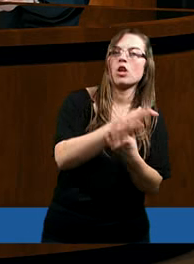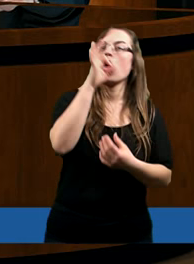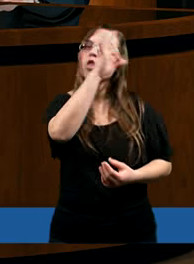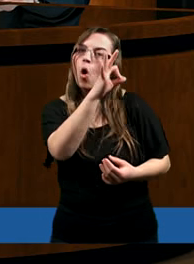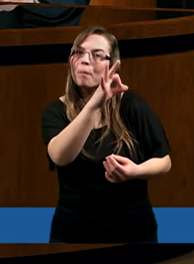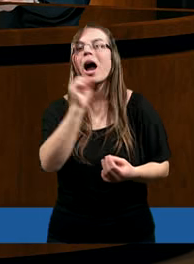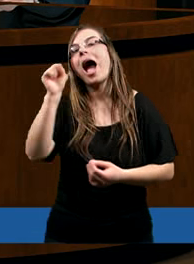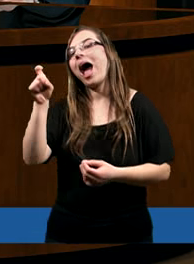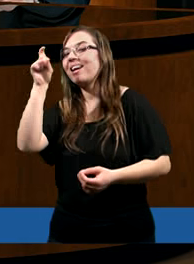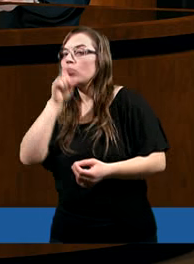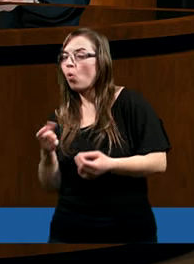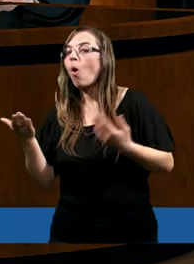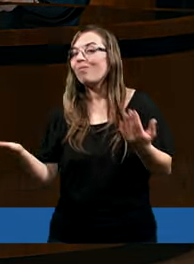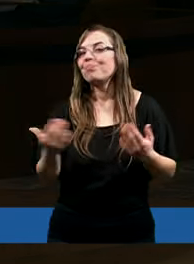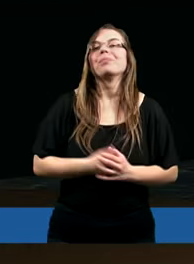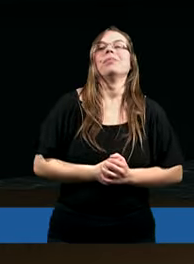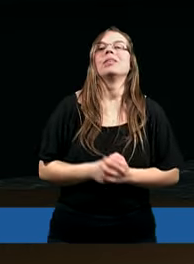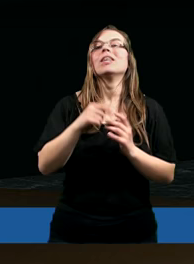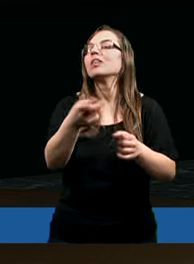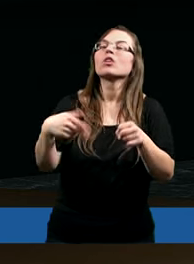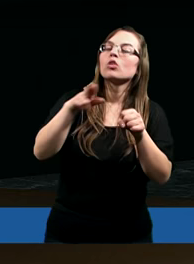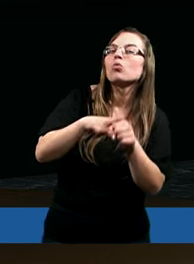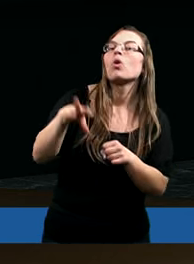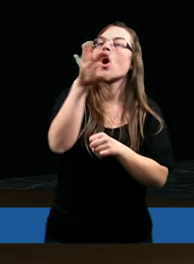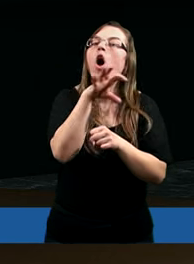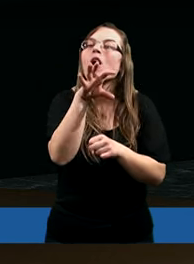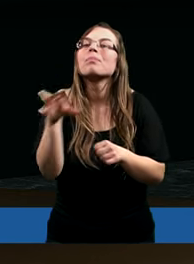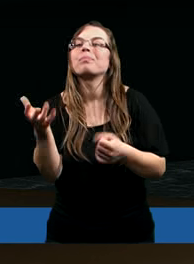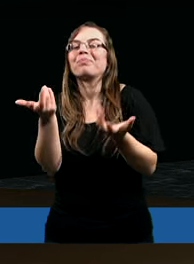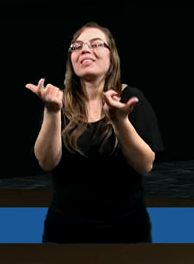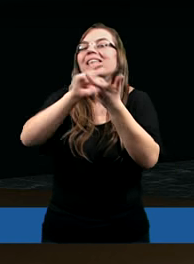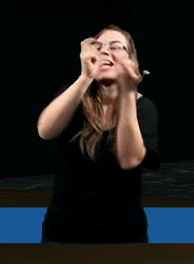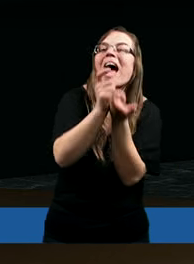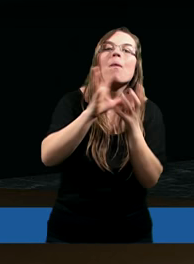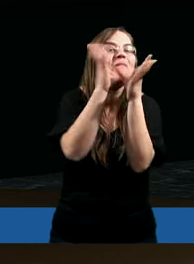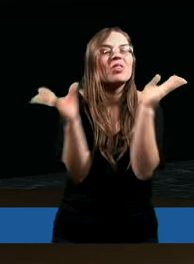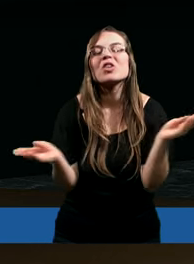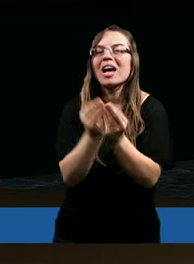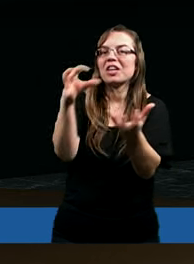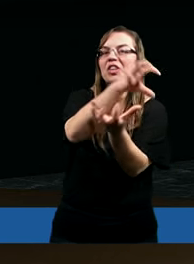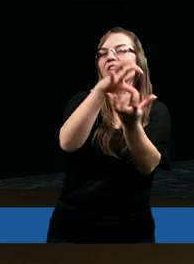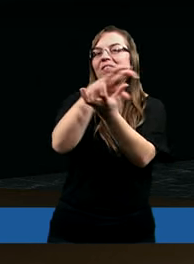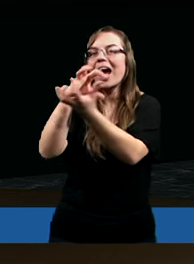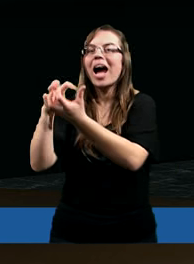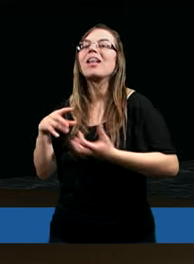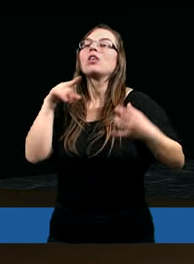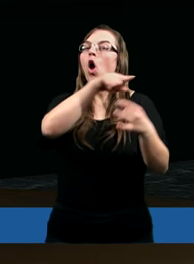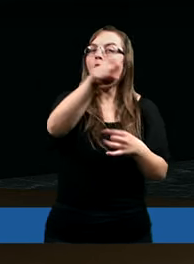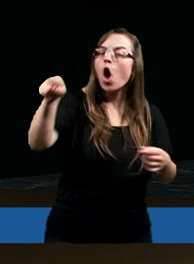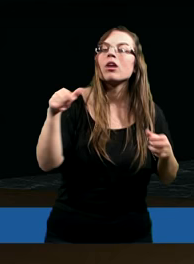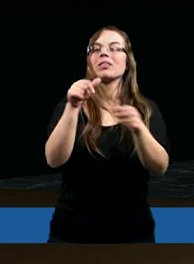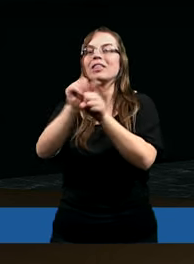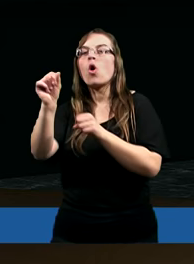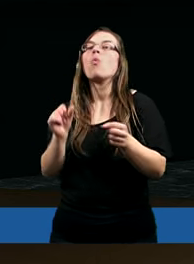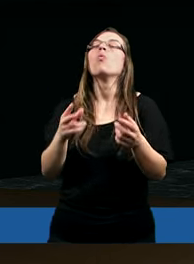złem, który obserwuje cały wszechświat i właśnie oni są